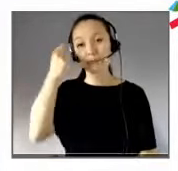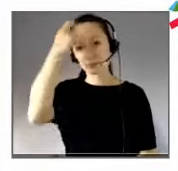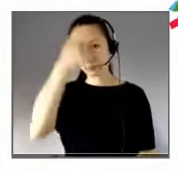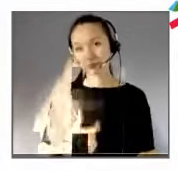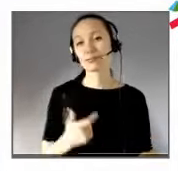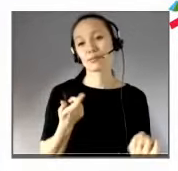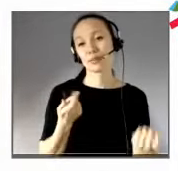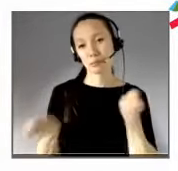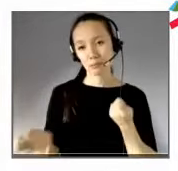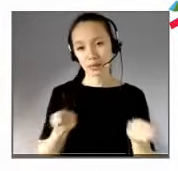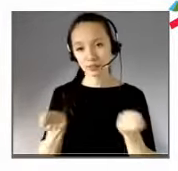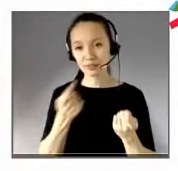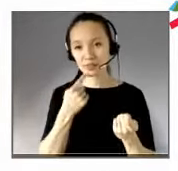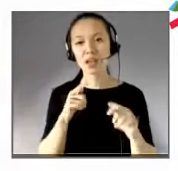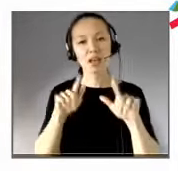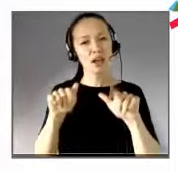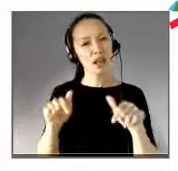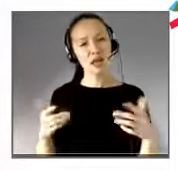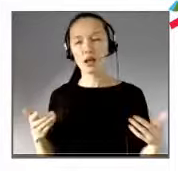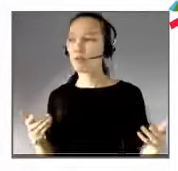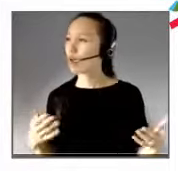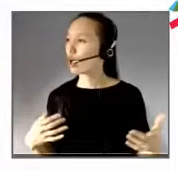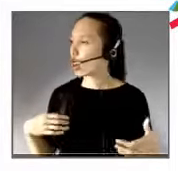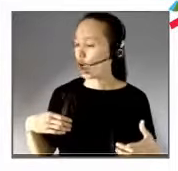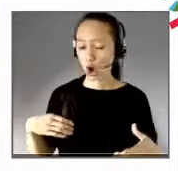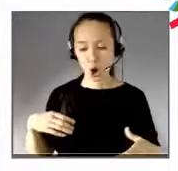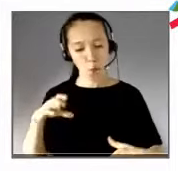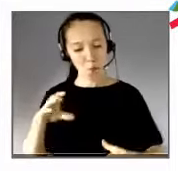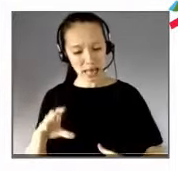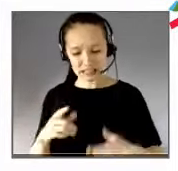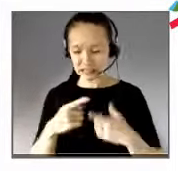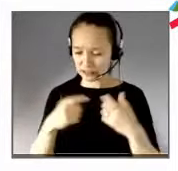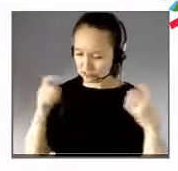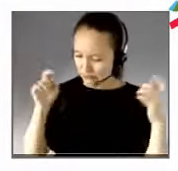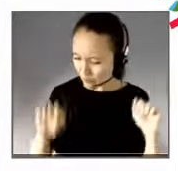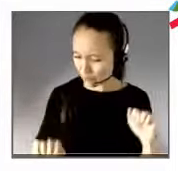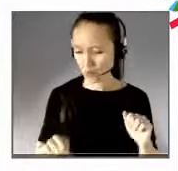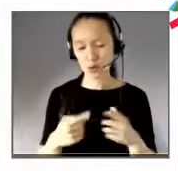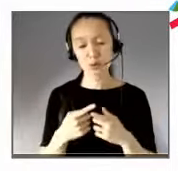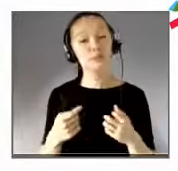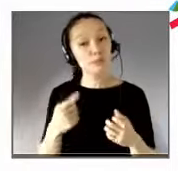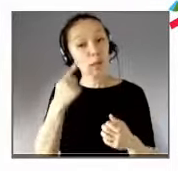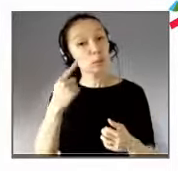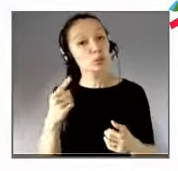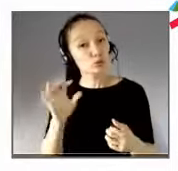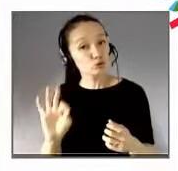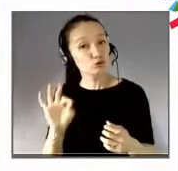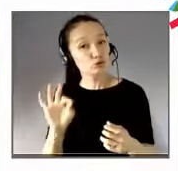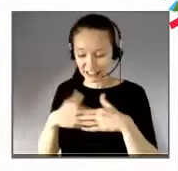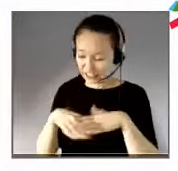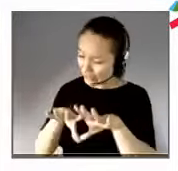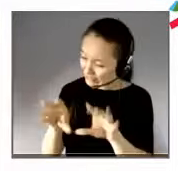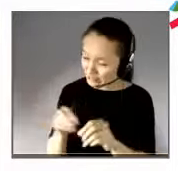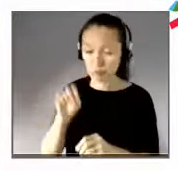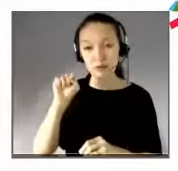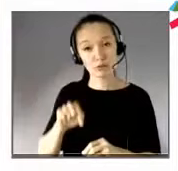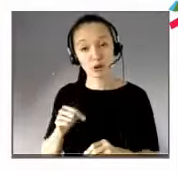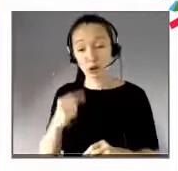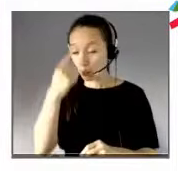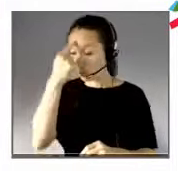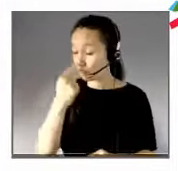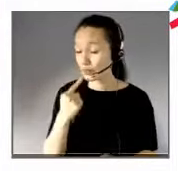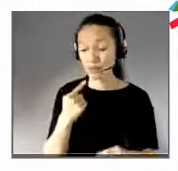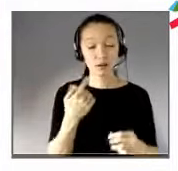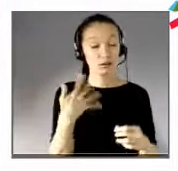l'empathie. Je pense que dans une équipe, il faut une personne qui ait l'empathie parce que comme vous l'avez dit, on a des profils tous différents. Ce n pas